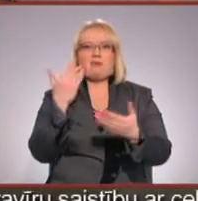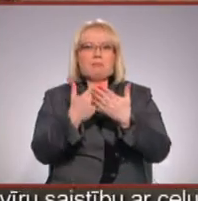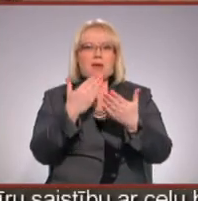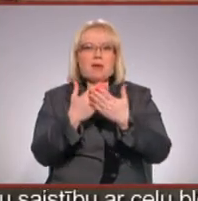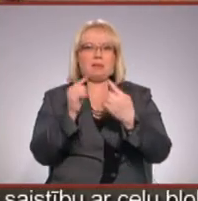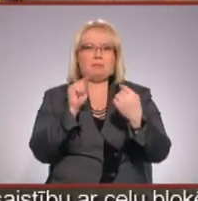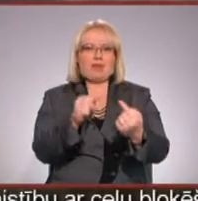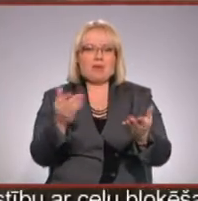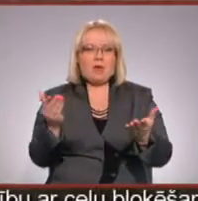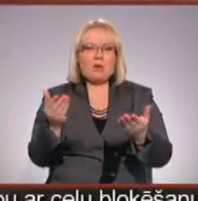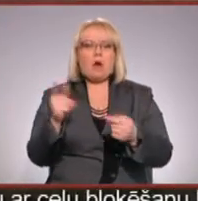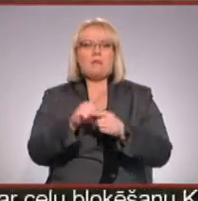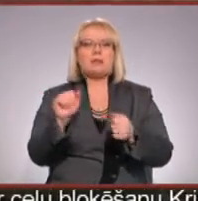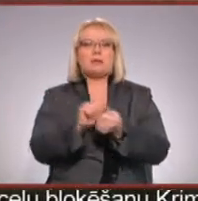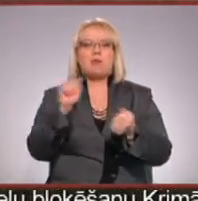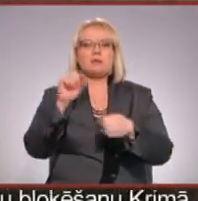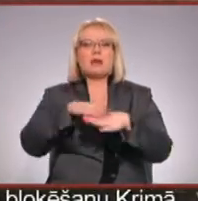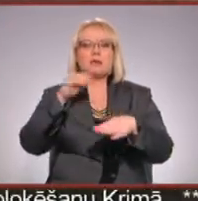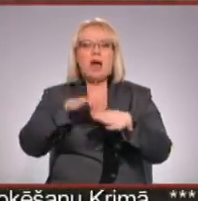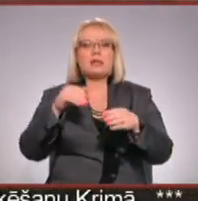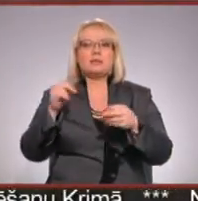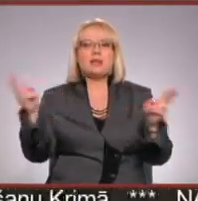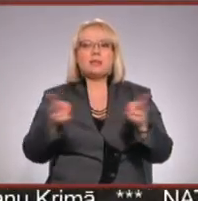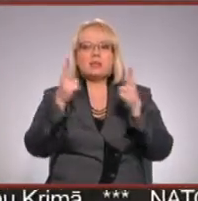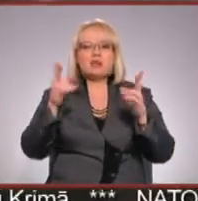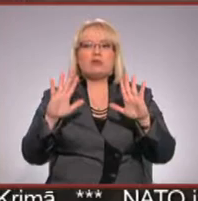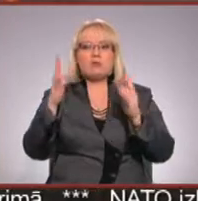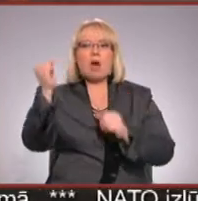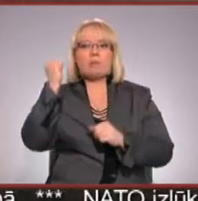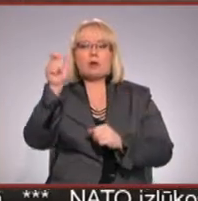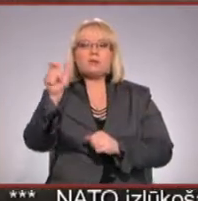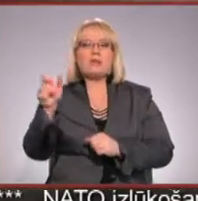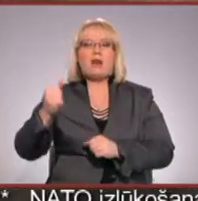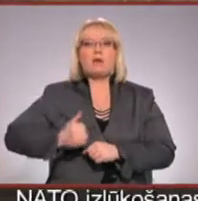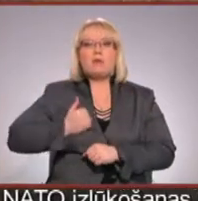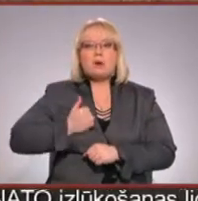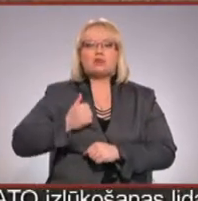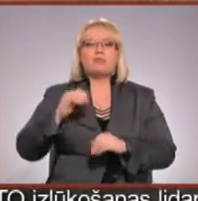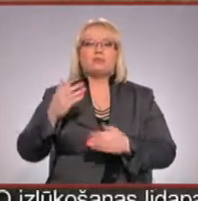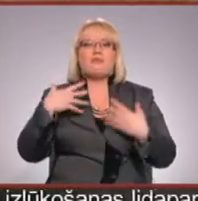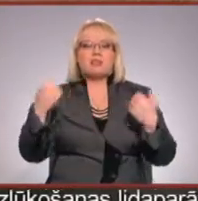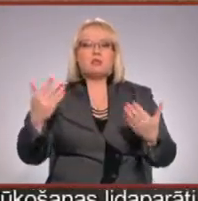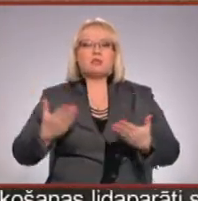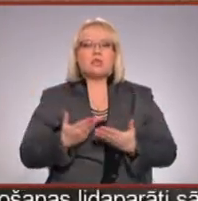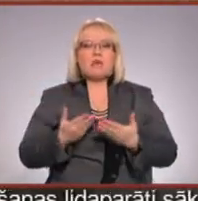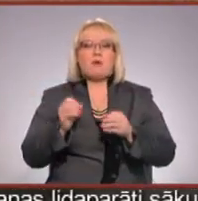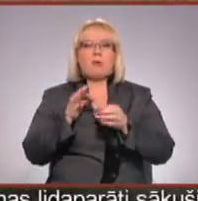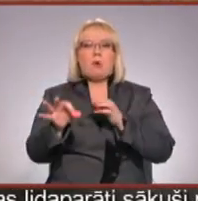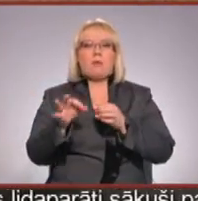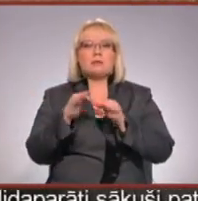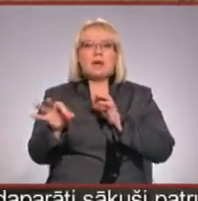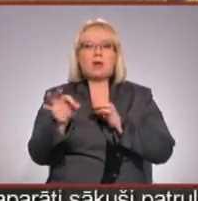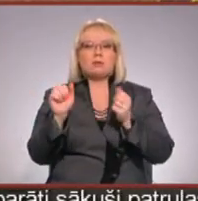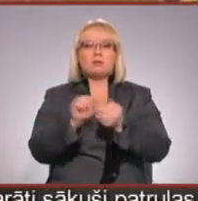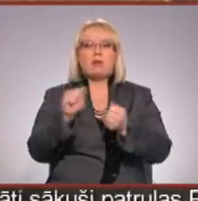pretējo. Sausās zāles dedzināšanas gadījumi apdraud ne tikai cilvēku īpašumus, veselību un dzīvību. Nometot sērkociņu